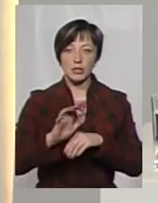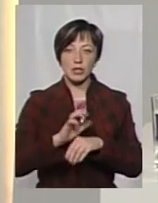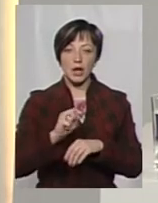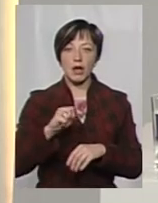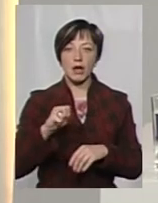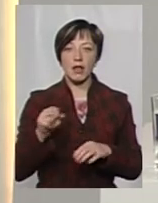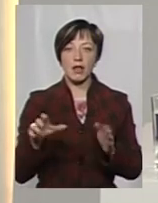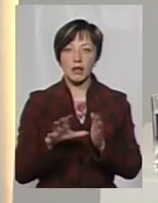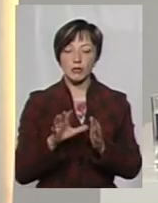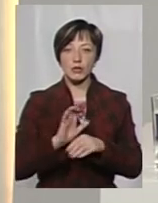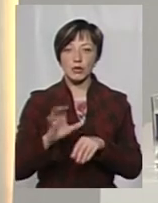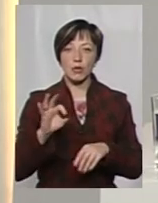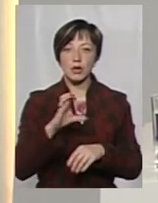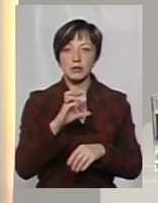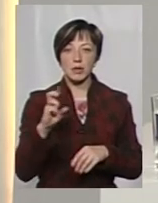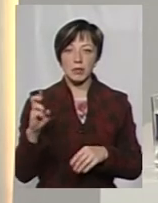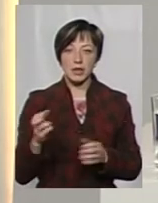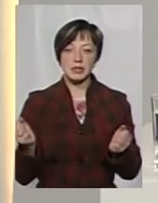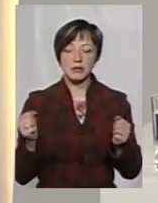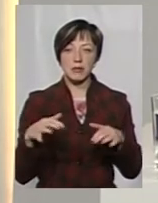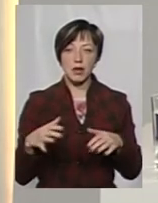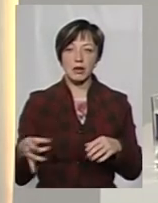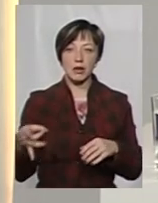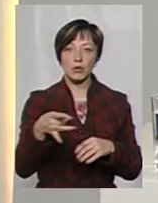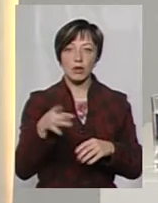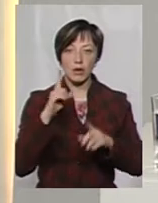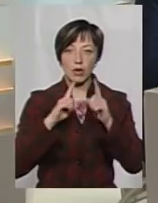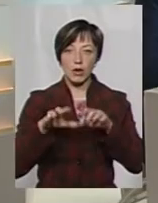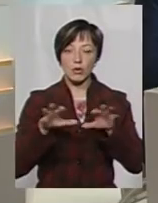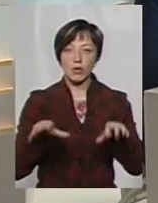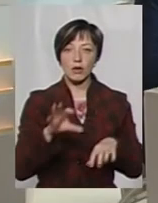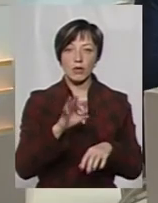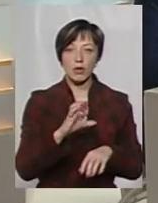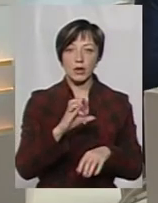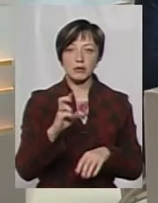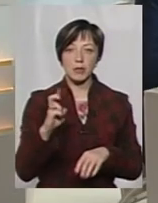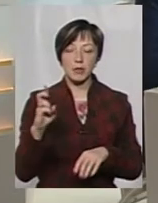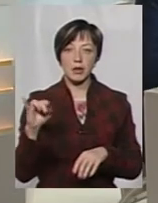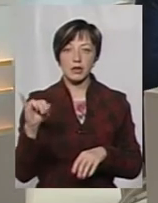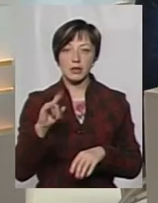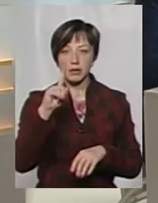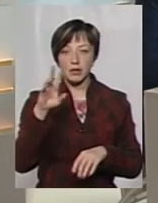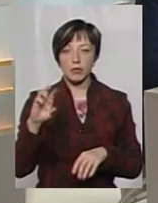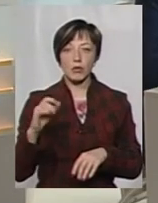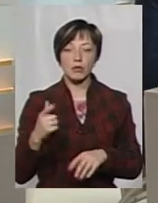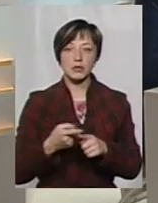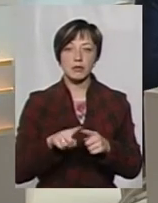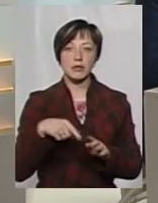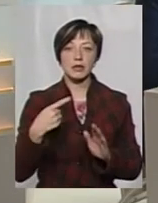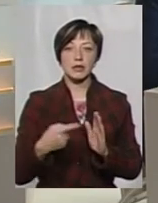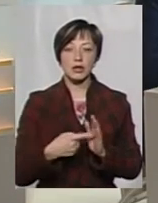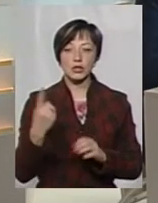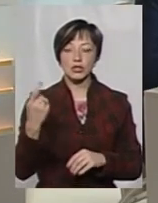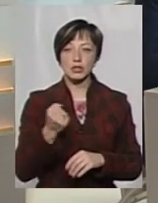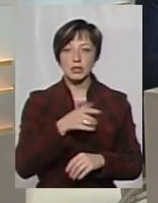електропостачанню ОСББ. Ми зібрали регіональну раду голів ОСББ, і, слава Богу, це питання буквально в